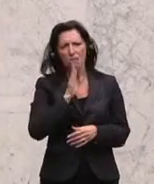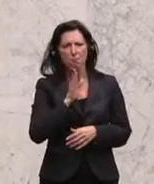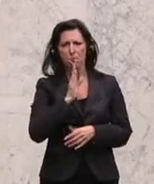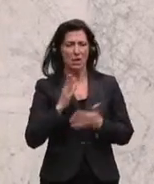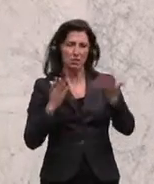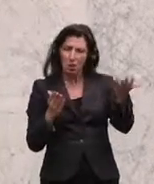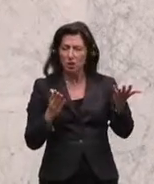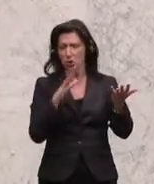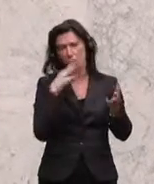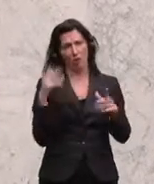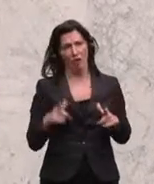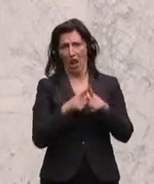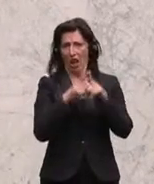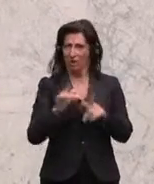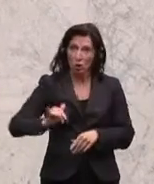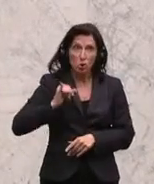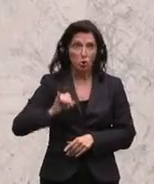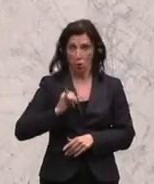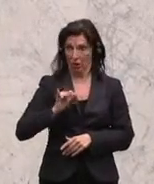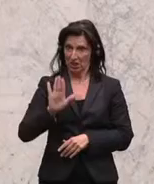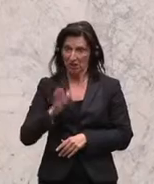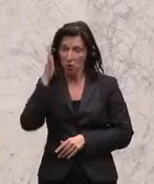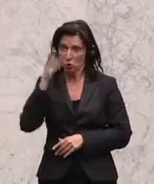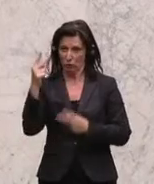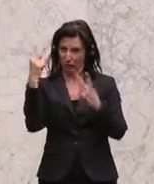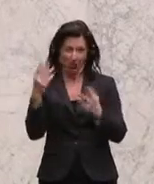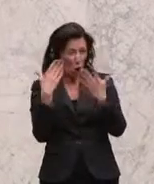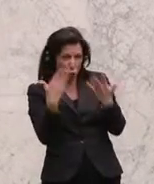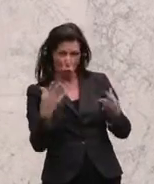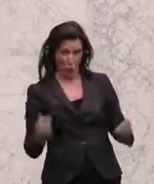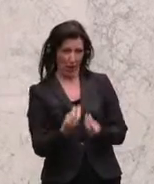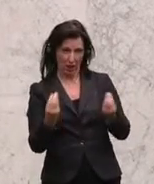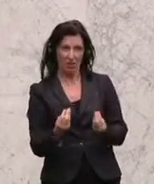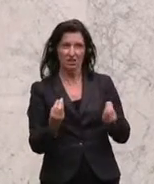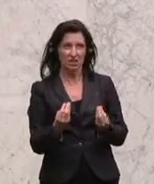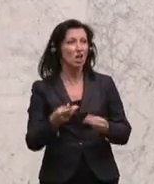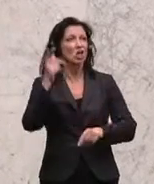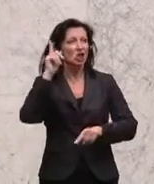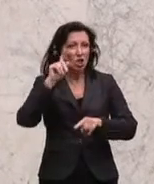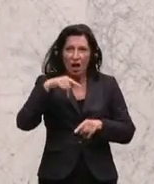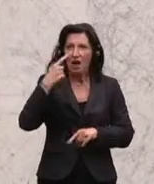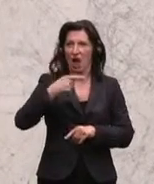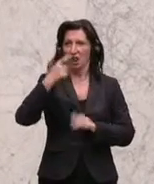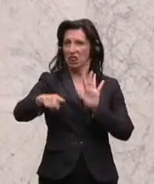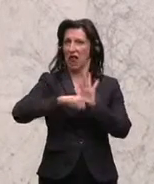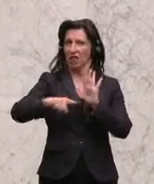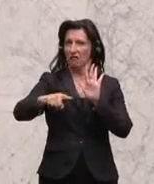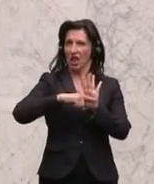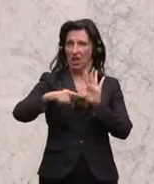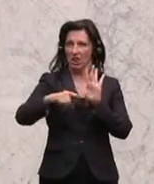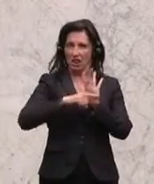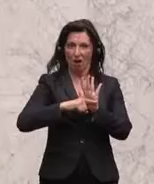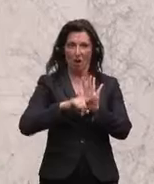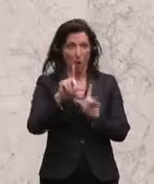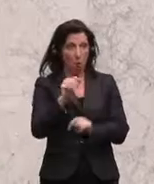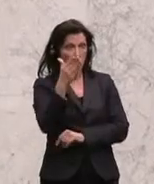dafür schon geordert haben und die Jugendlichen, um deren Zukunft es geht. Schlechtreden, das bedeutet, Sie glauben nicht an Österreich.